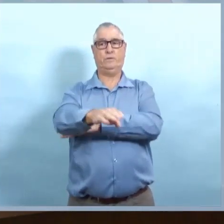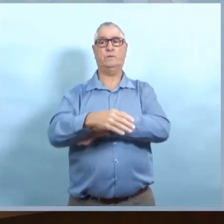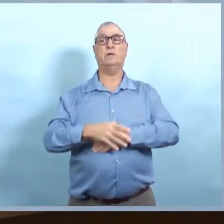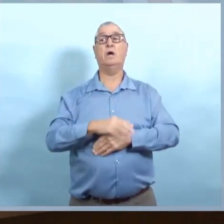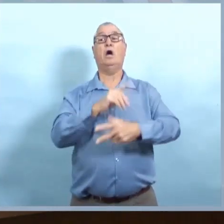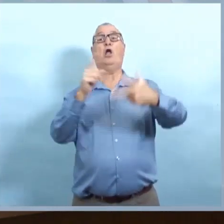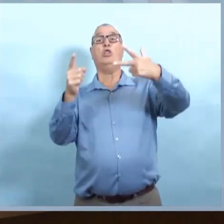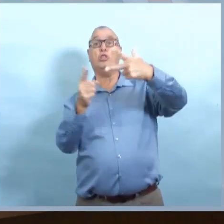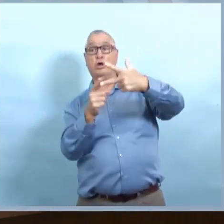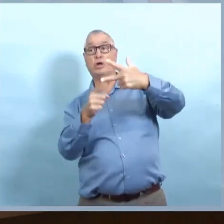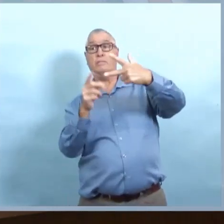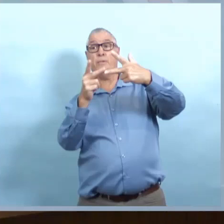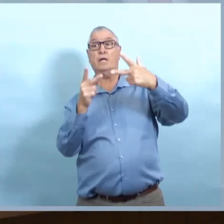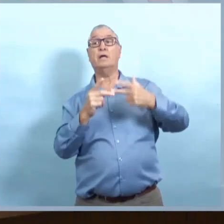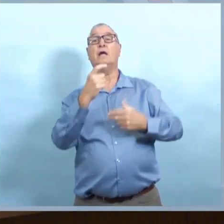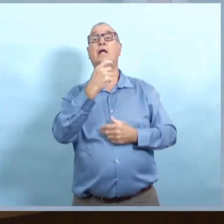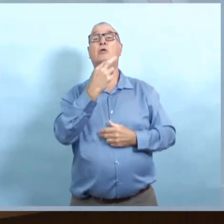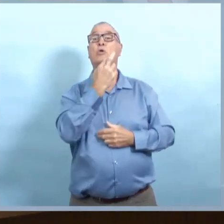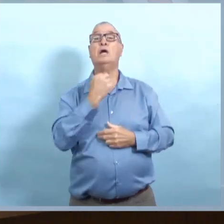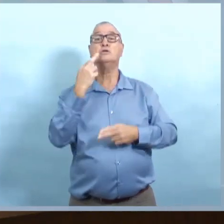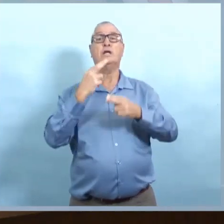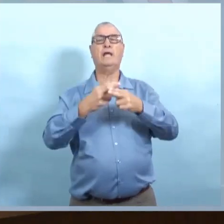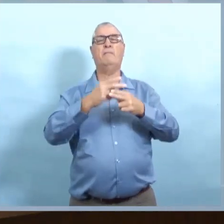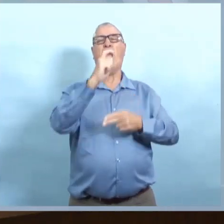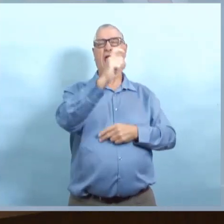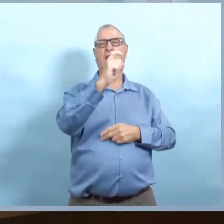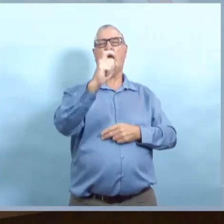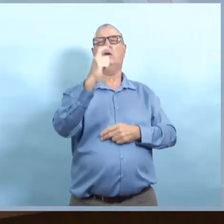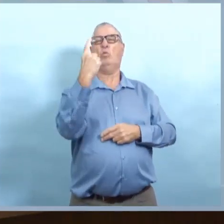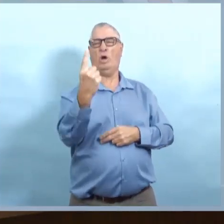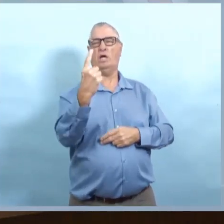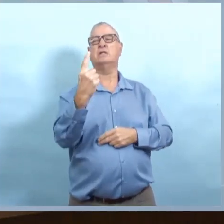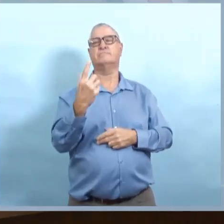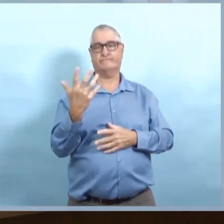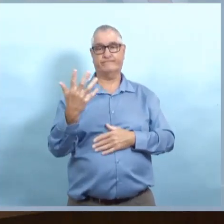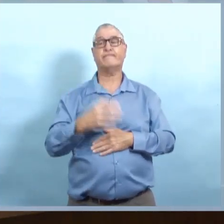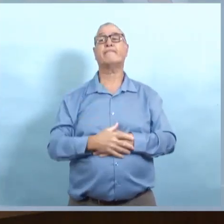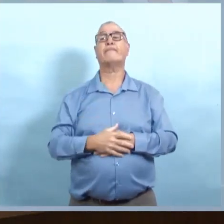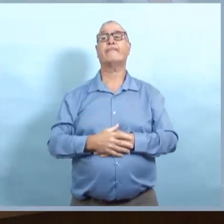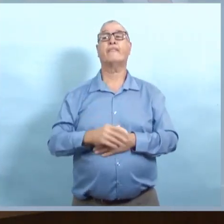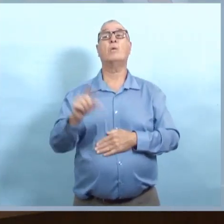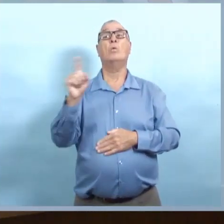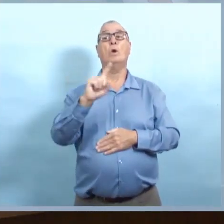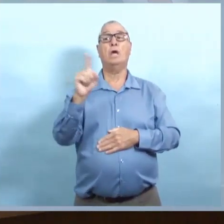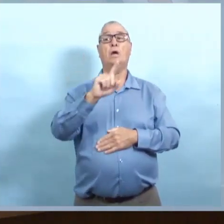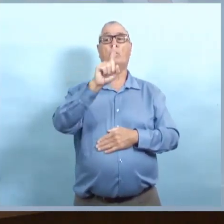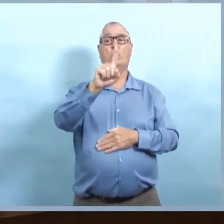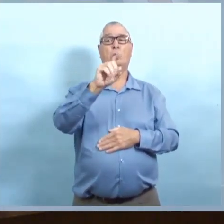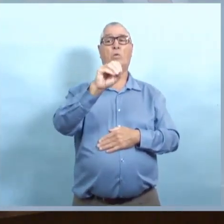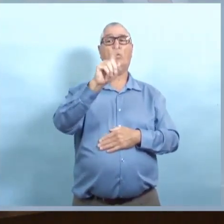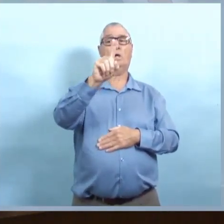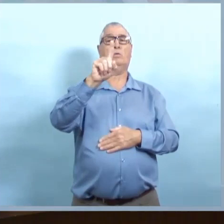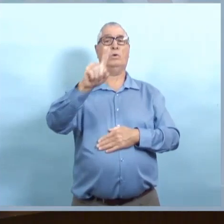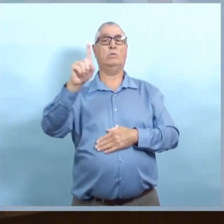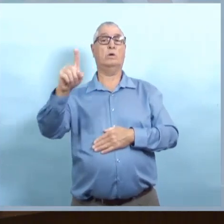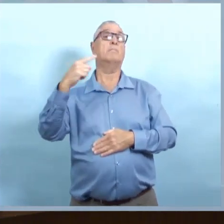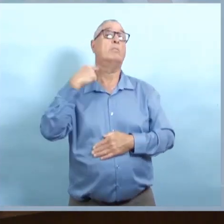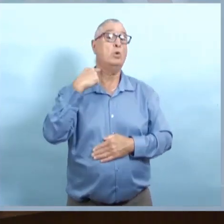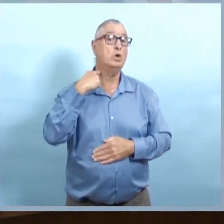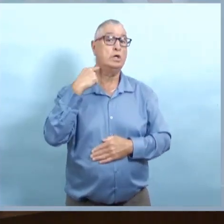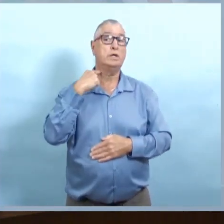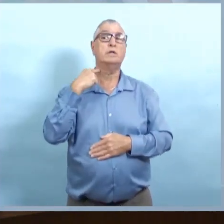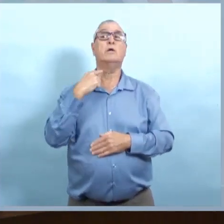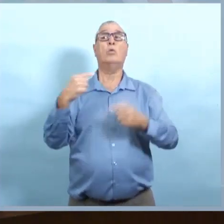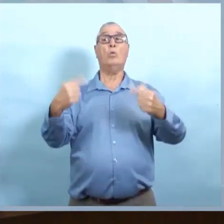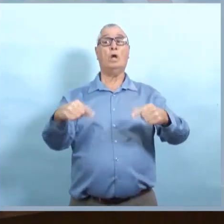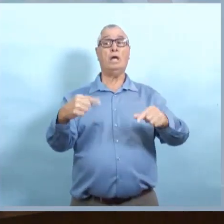Et Lounge XXI, 10-11 Avenue Portages, le 18 septembre de 22 h à 2 h du matin